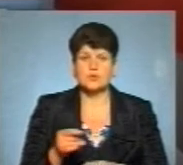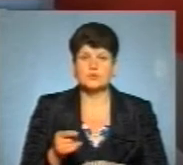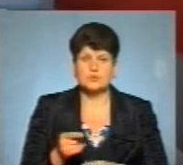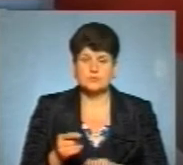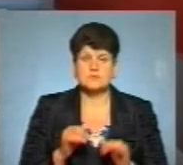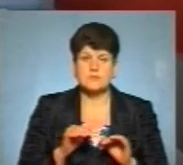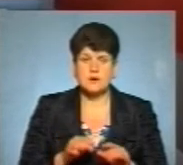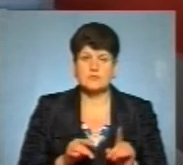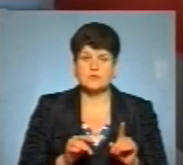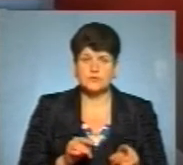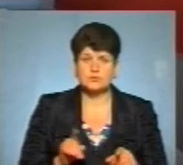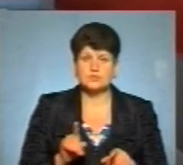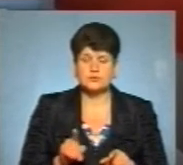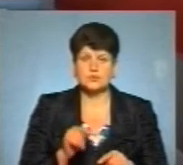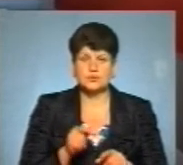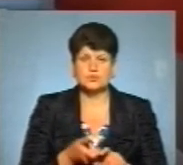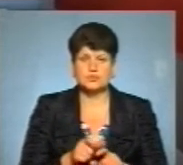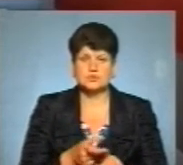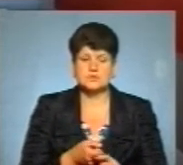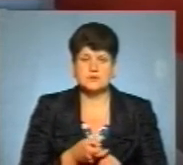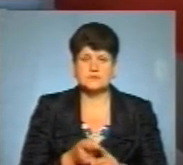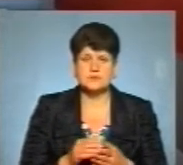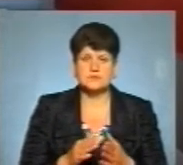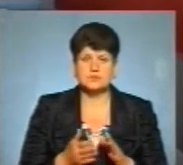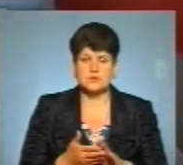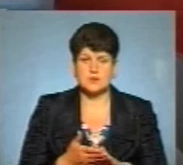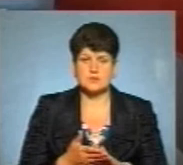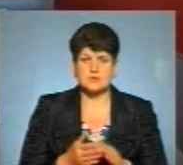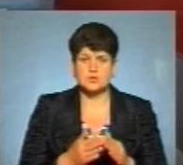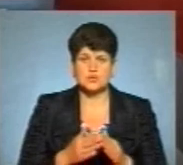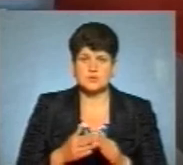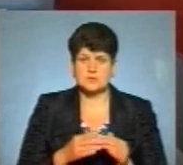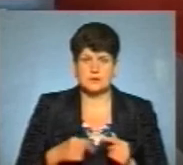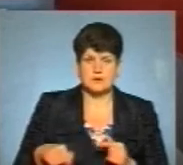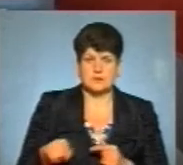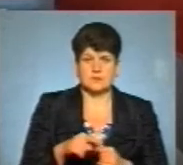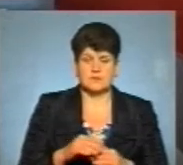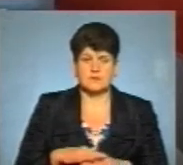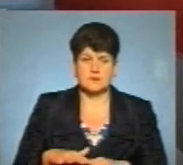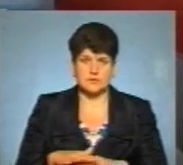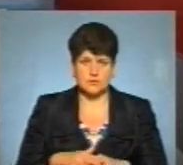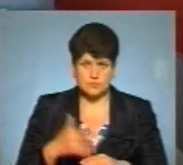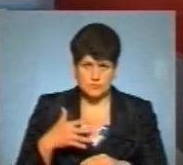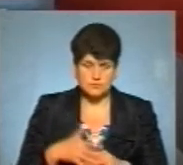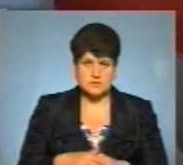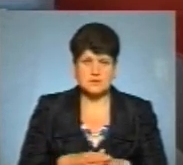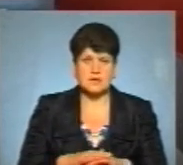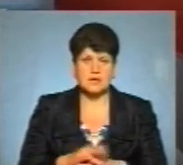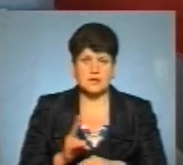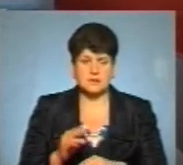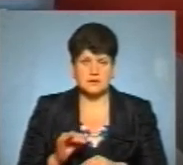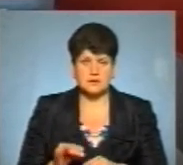Справа в тому, що він дуже залежний від ситуації на сусідніх територіях. Чому? Ну, знаєте, ринки,